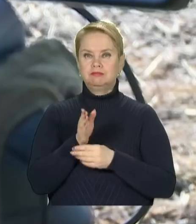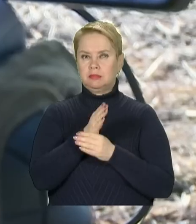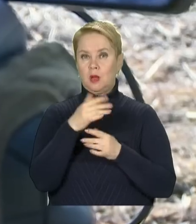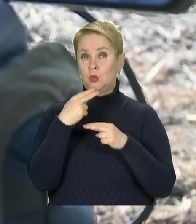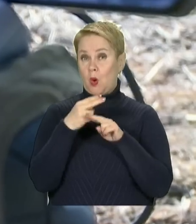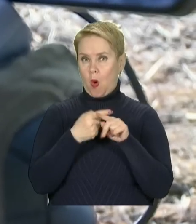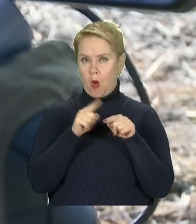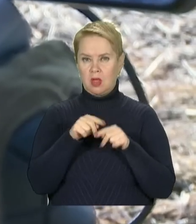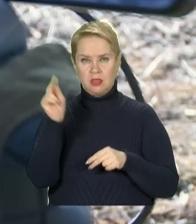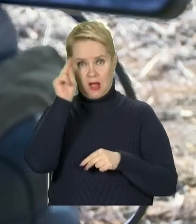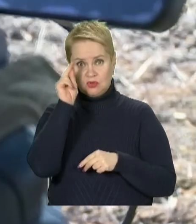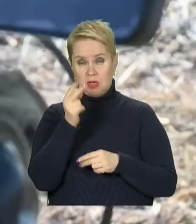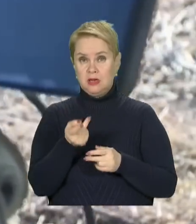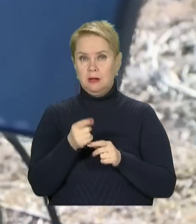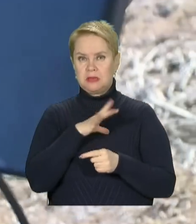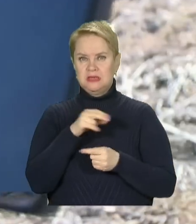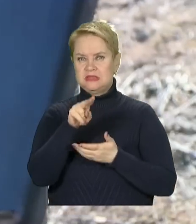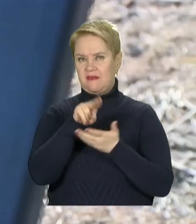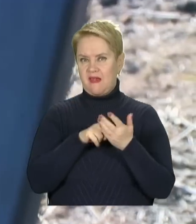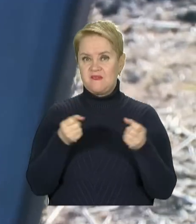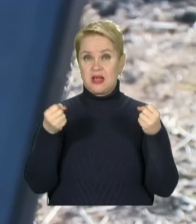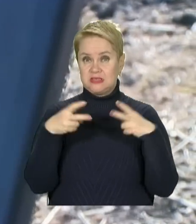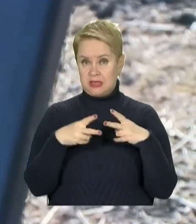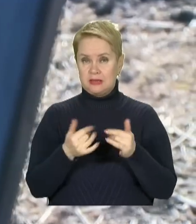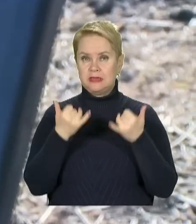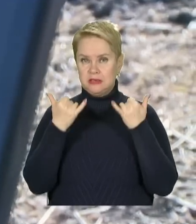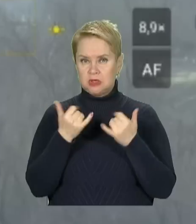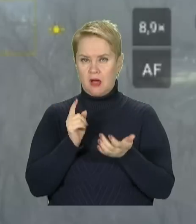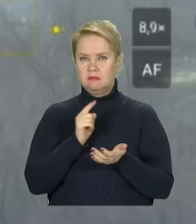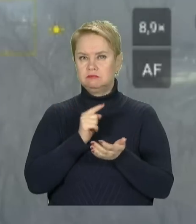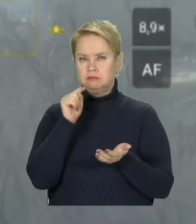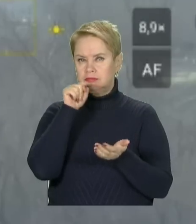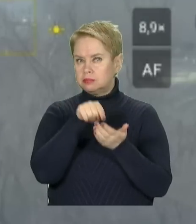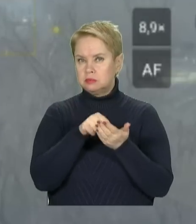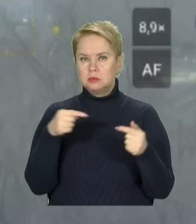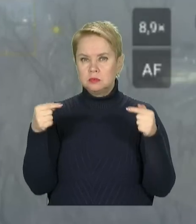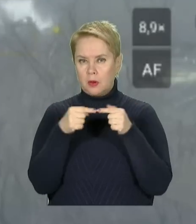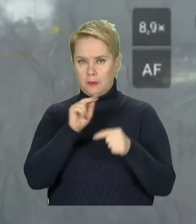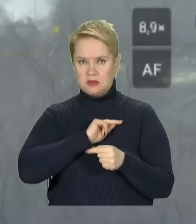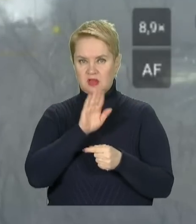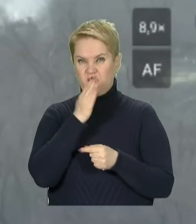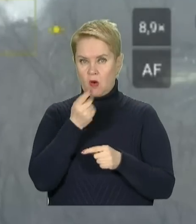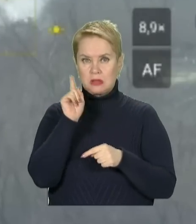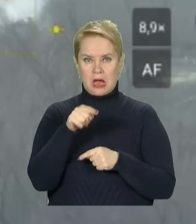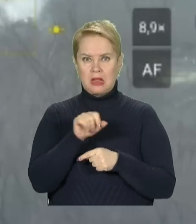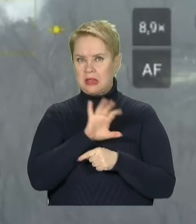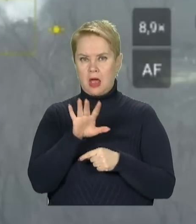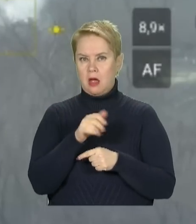«Мавік-3», навчався та став сертифікованим фахівцем. І зараз влучно працює по ворогу навіть за